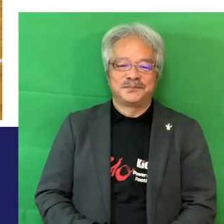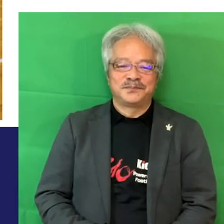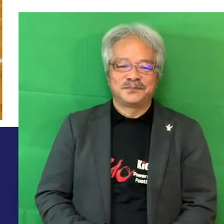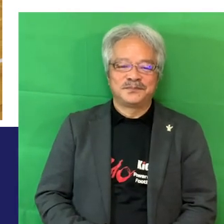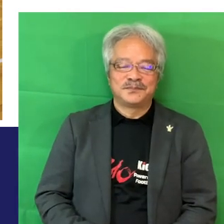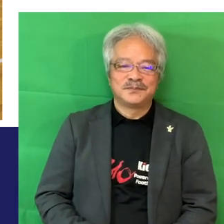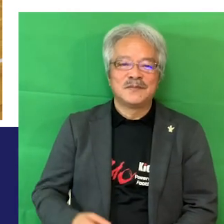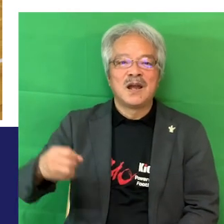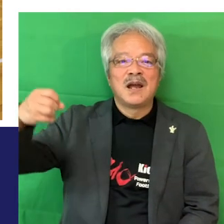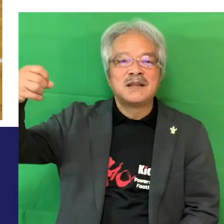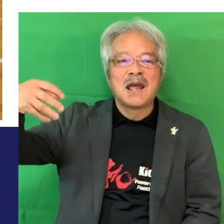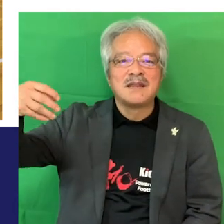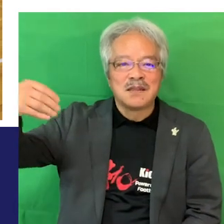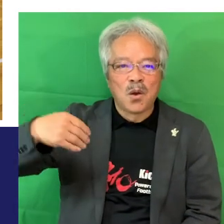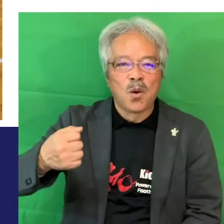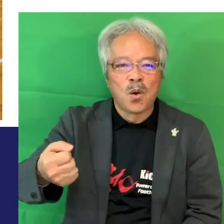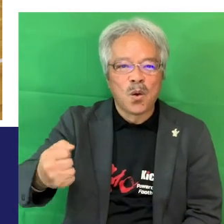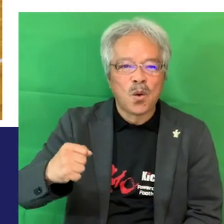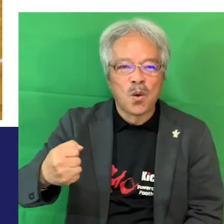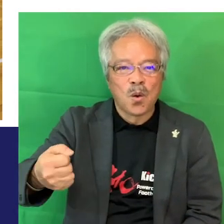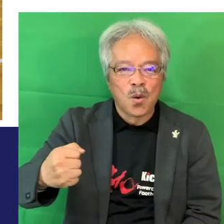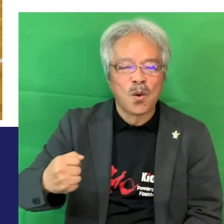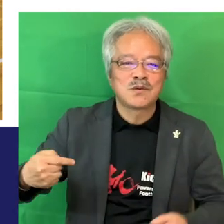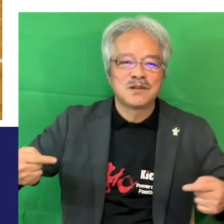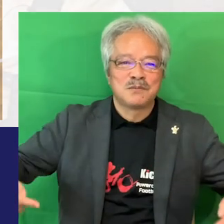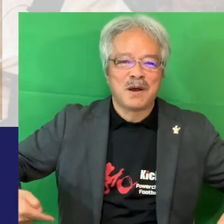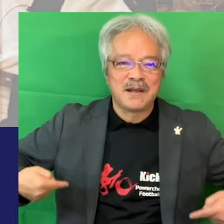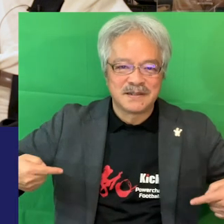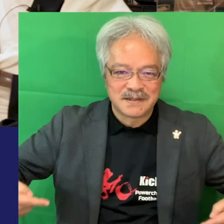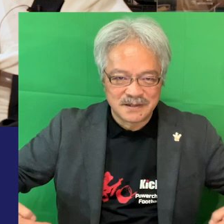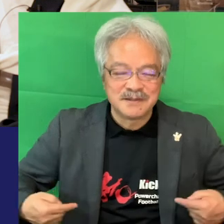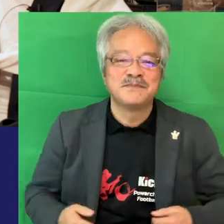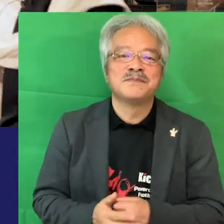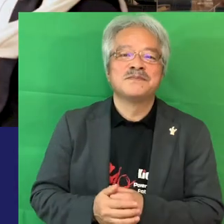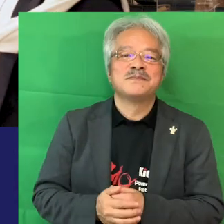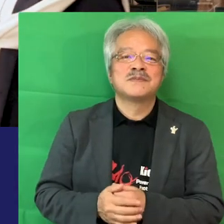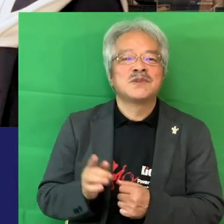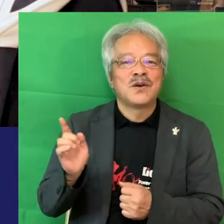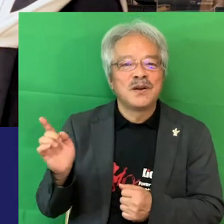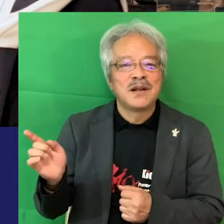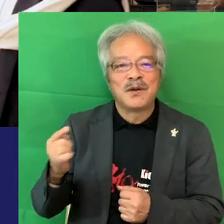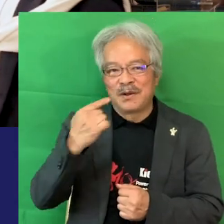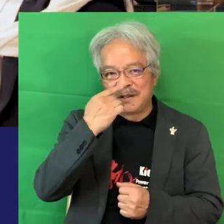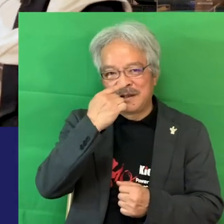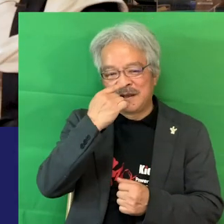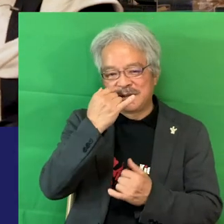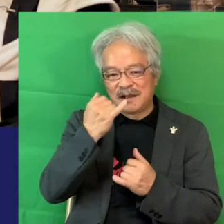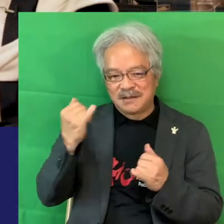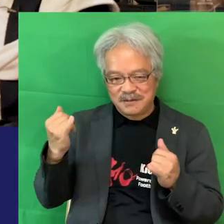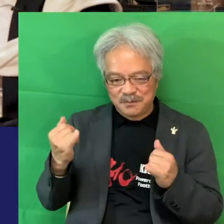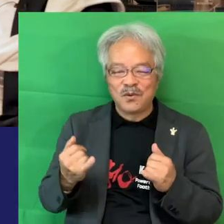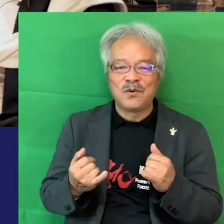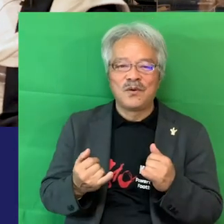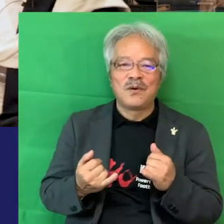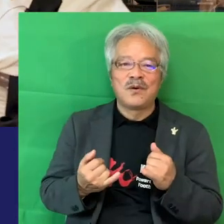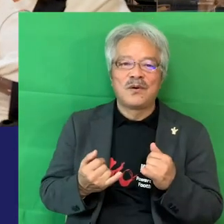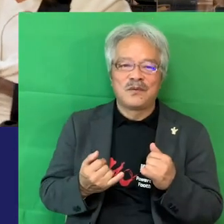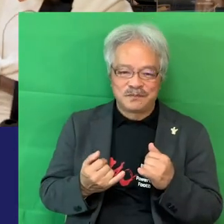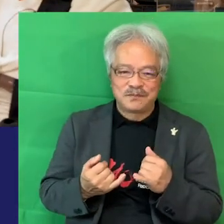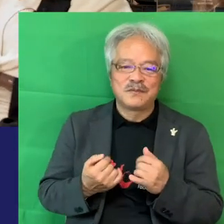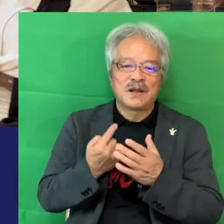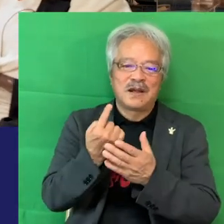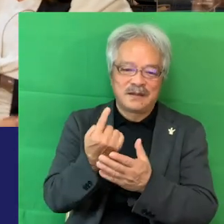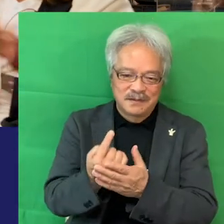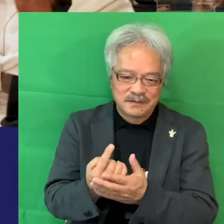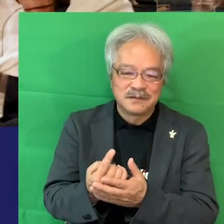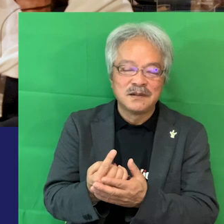電動車椅子のこちらもね私たちは拝見して観戦してありがとうございましたマリ